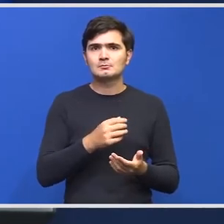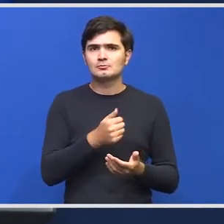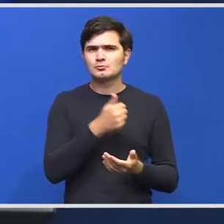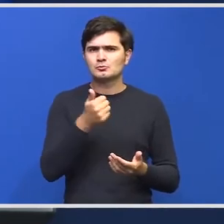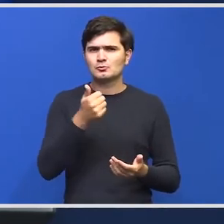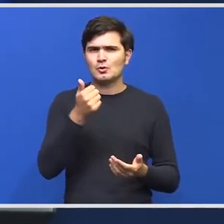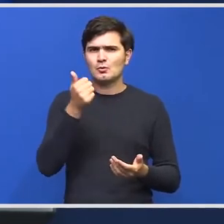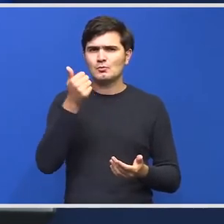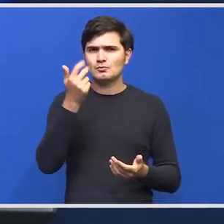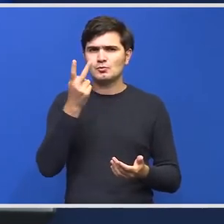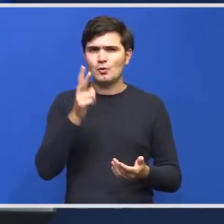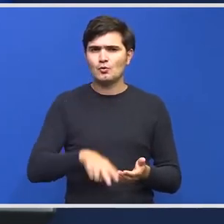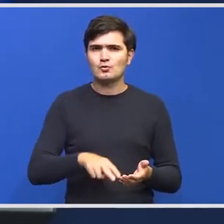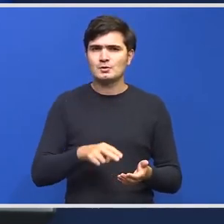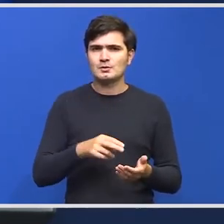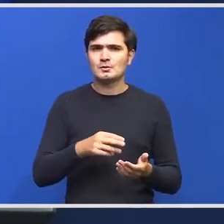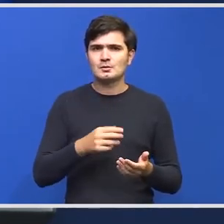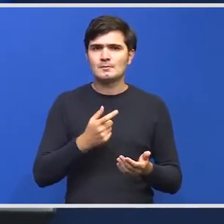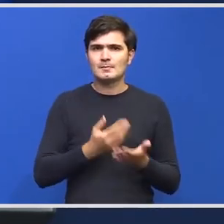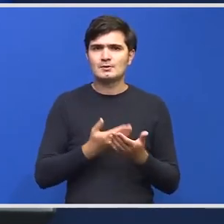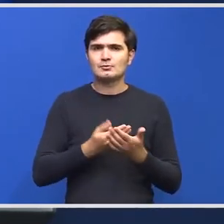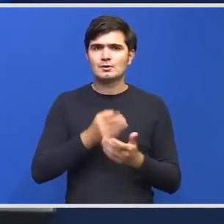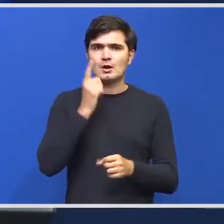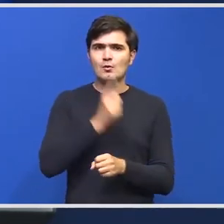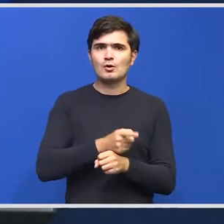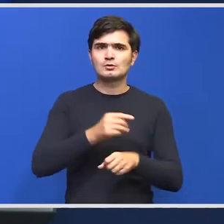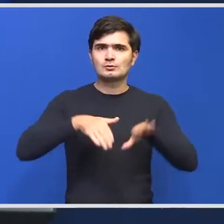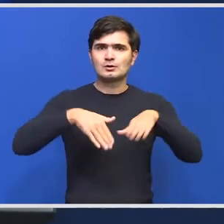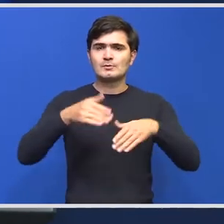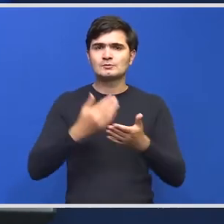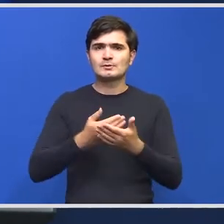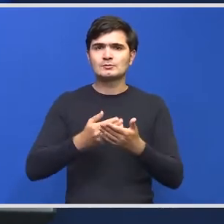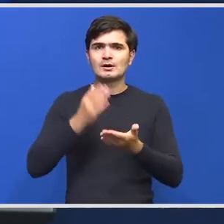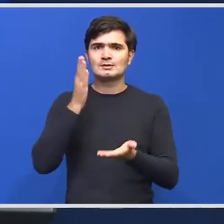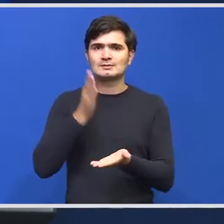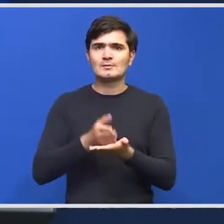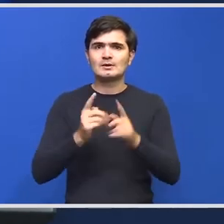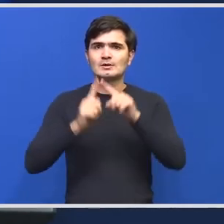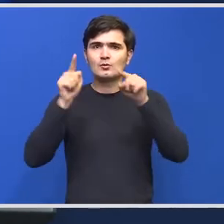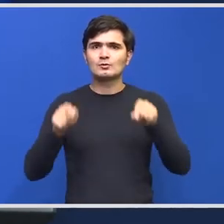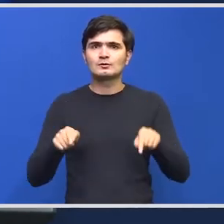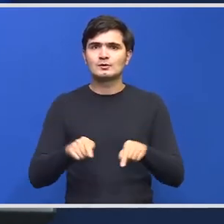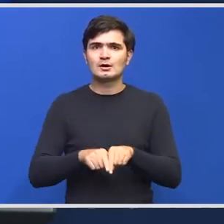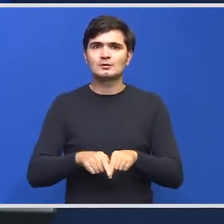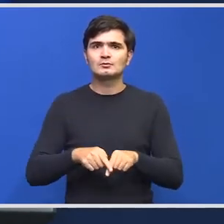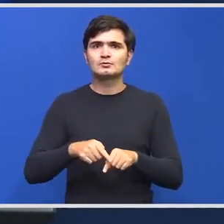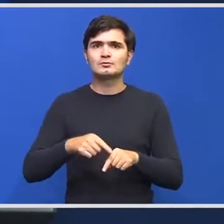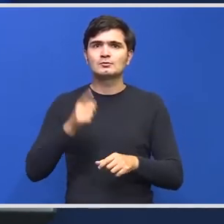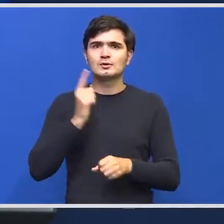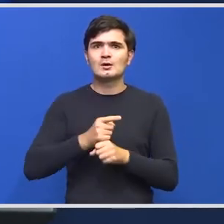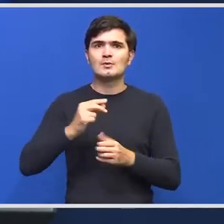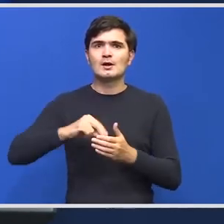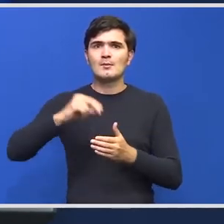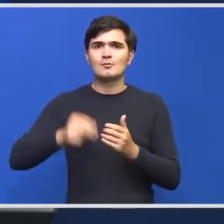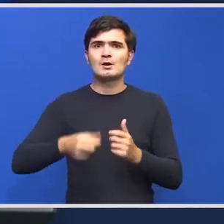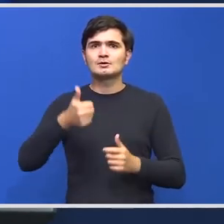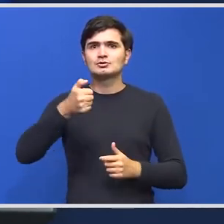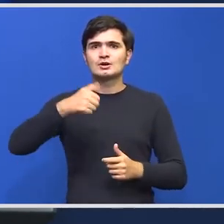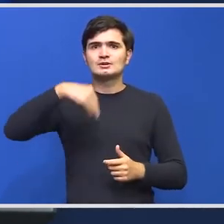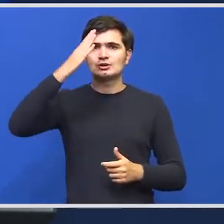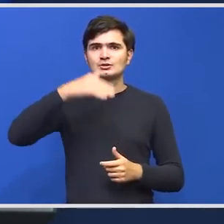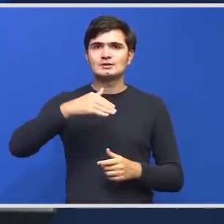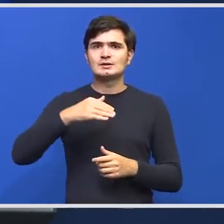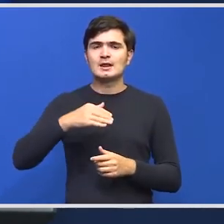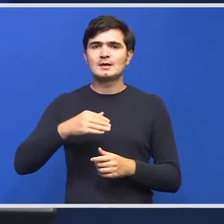ministru prin care va fi stabilit contractul cadru modelul de contract cu medicii veterinari va fi aprobat în 60 de zile Ce se va întâmpla în